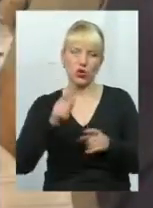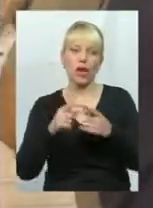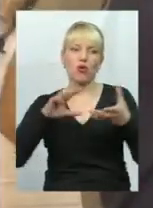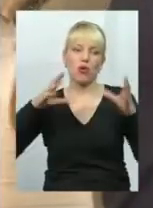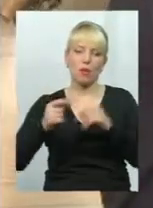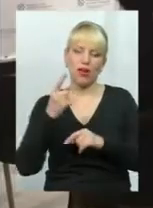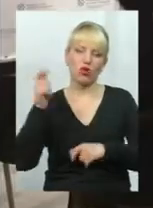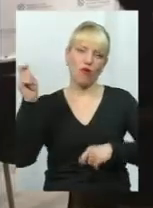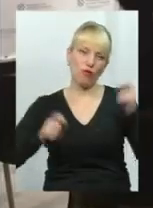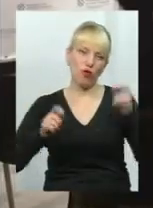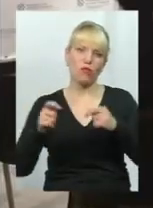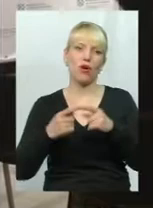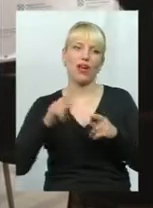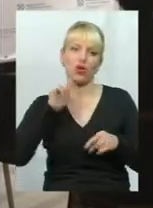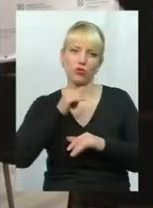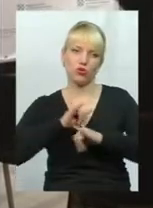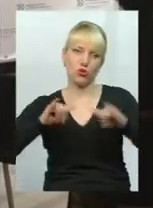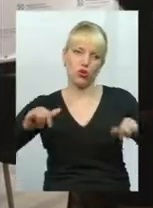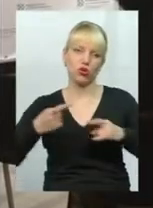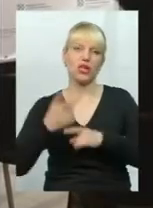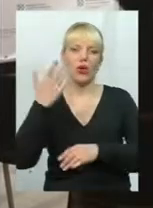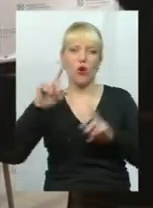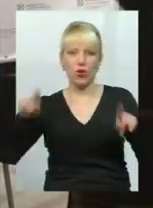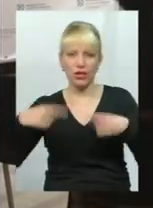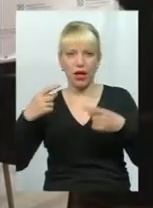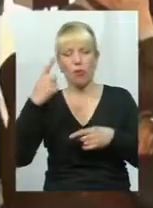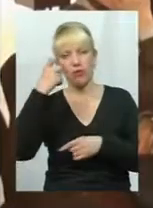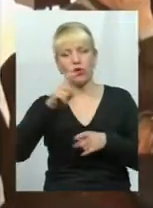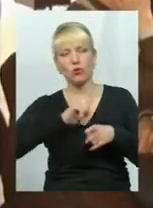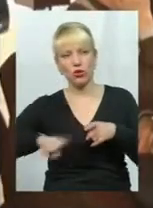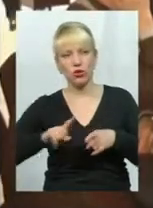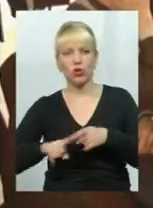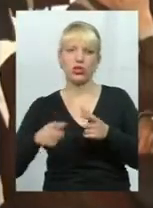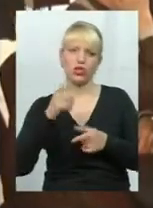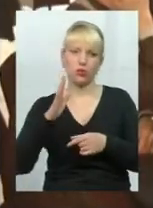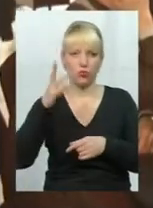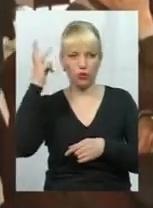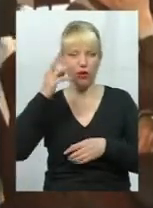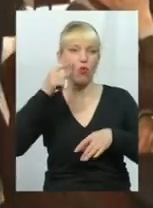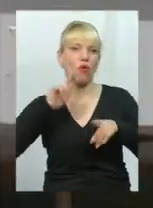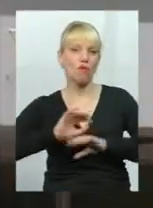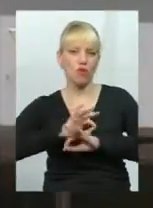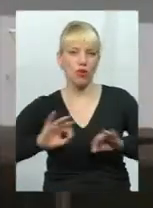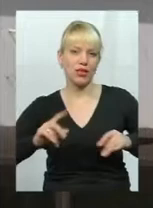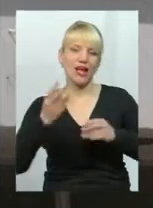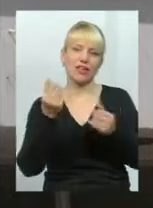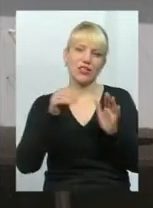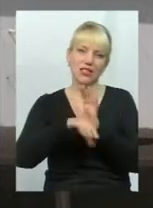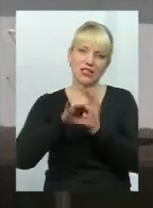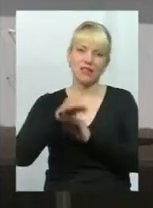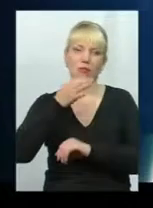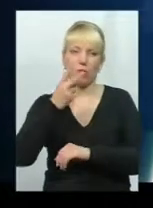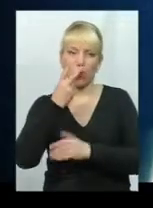форуму економічного розвитку його організатори повідомлять згодом. А от чи стане Хмельницький комфортним та інвестиційно привабливим,